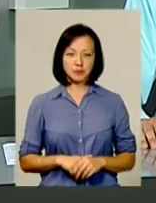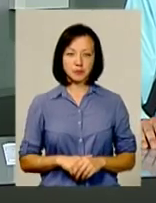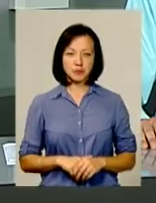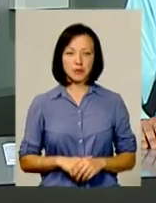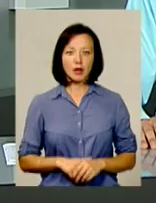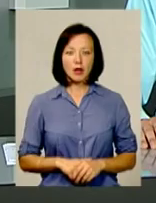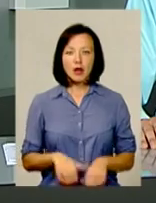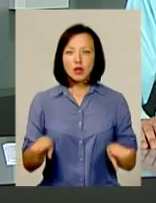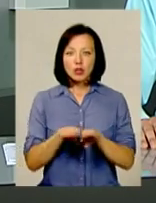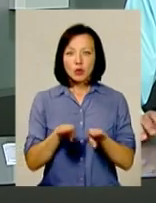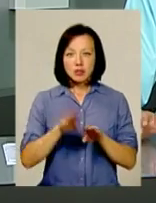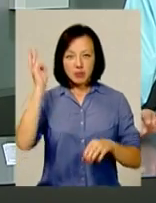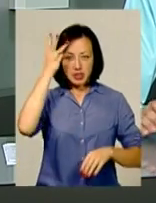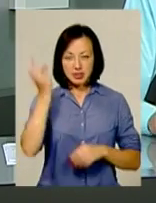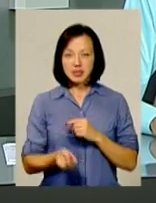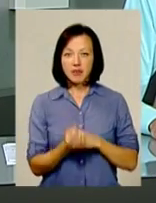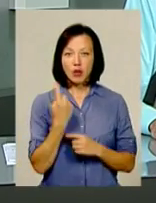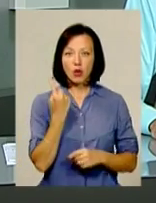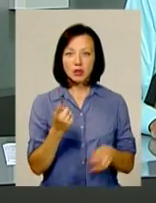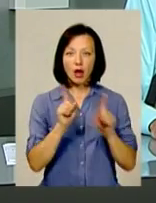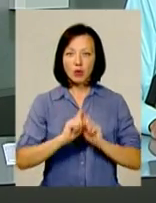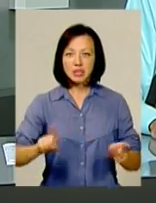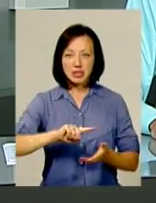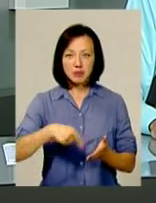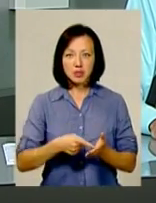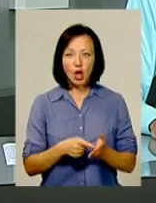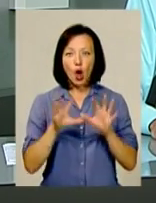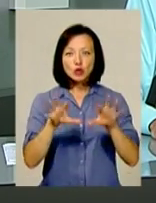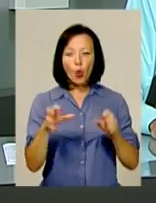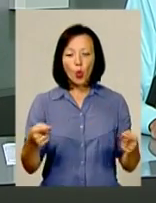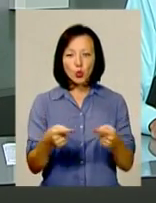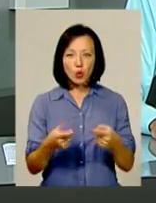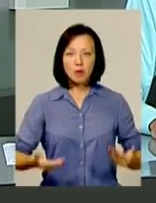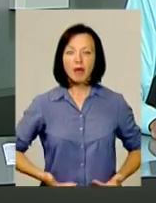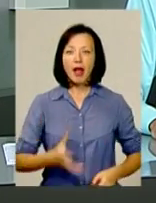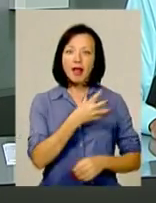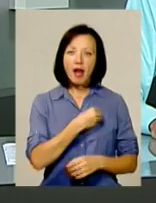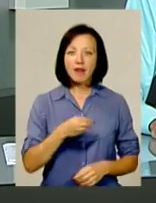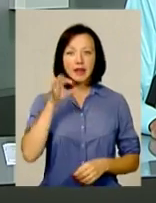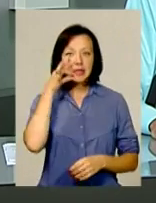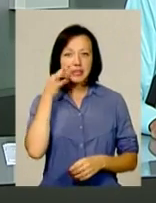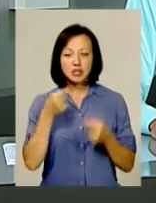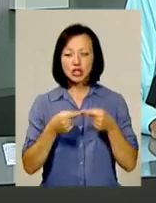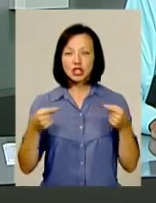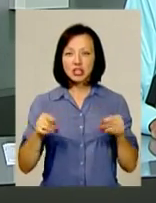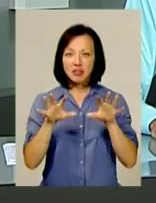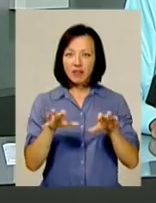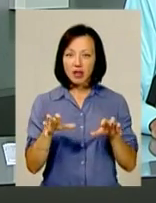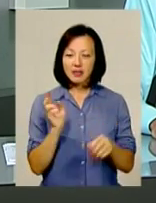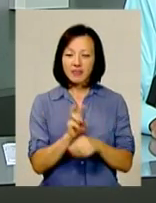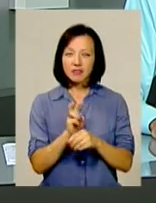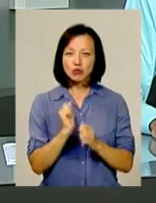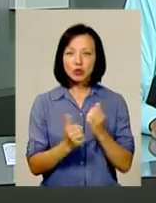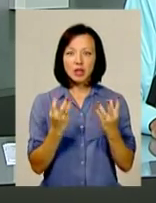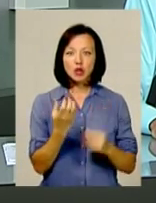Схоже, що у Хмельницькому з'явилася ще одна родзинка міста. Зоокуток, де мешкають леви, лисиці та інші дикі звірі, щодня відвідують